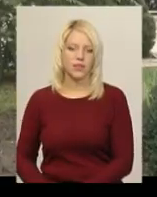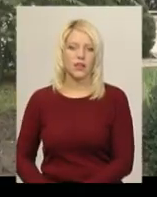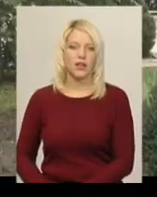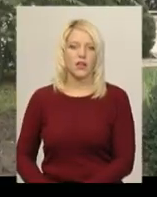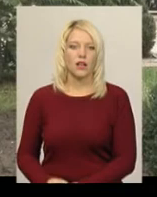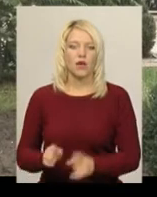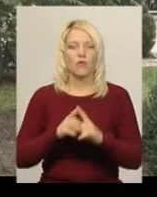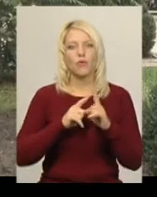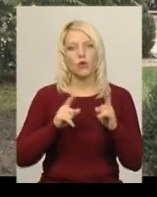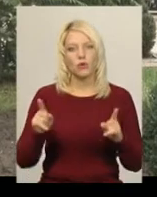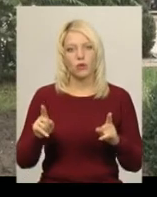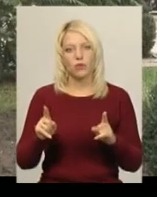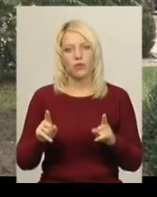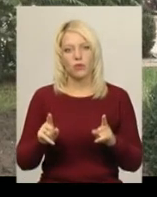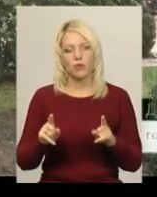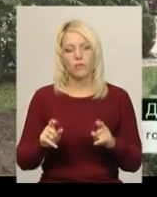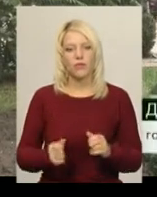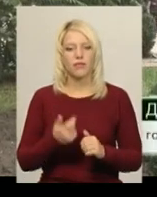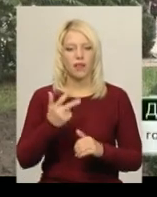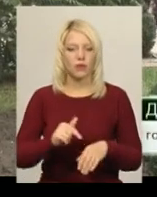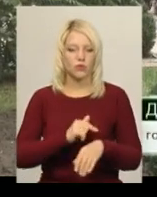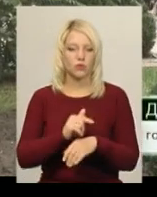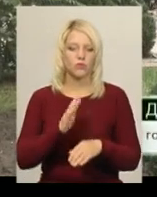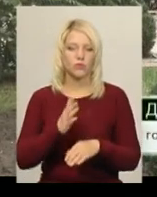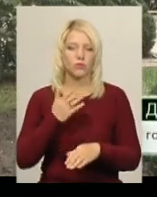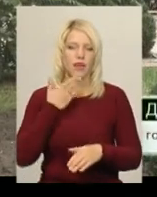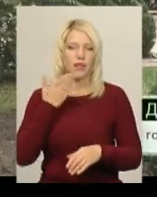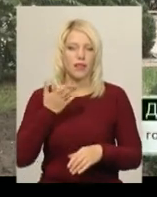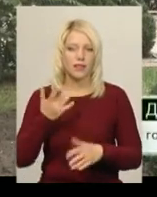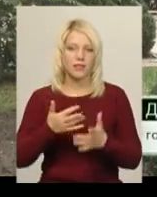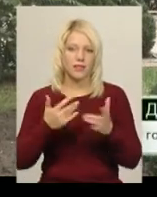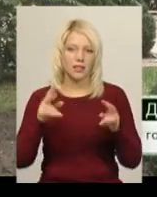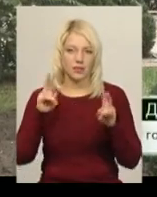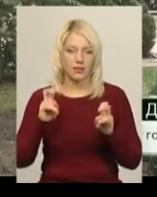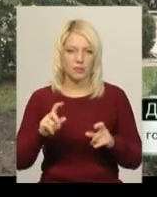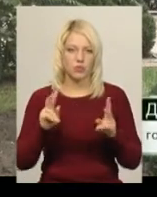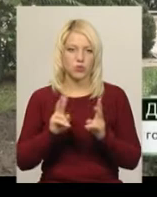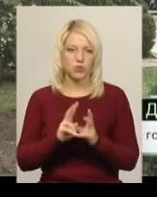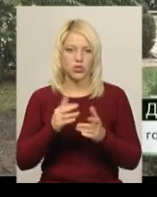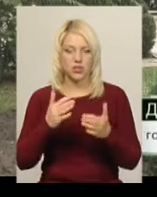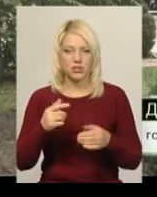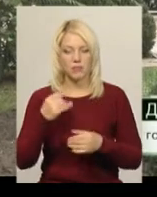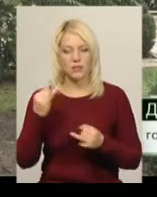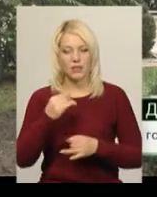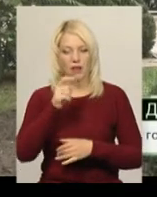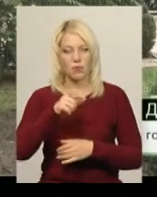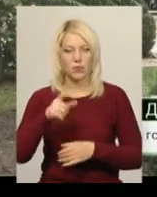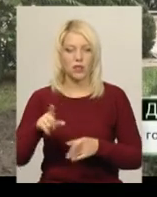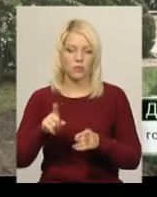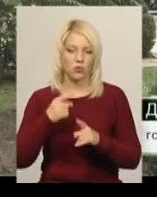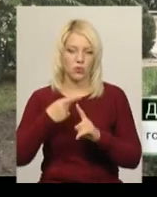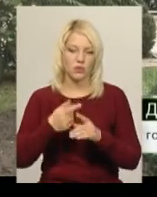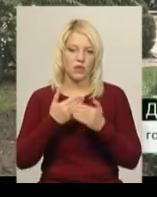Протягом фактично декількох годин будуть тривати лекції на різні теми, зустрічі з різними цікавими особистостями. Плюс виставка